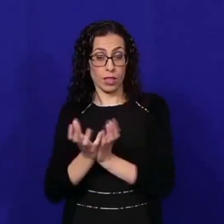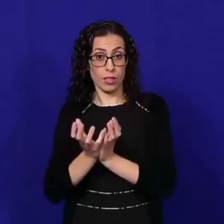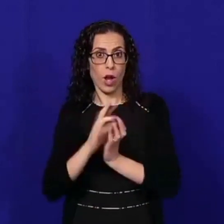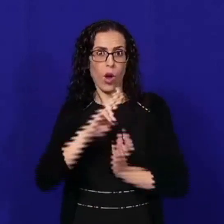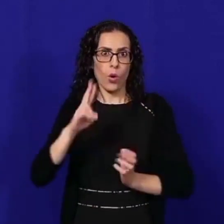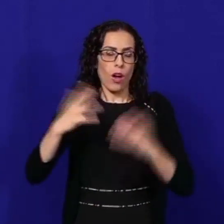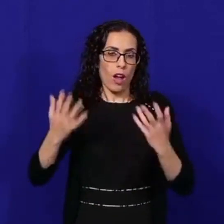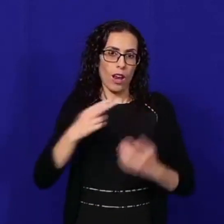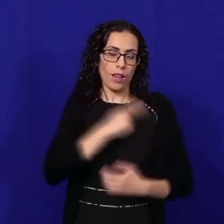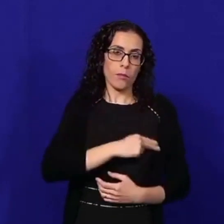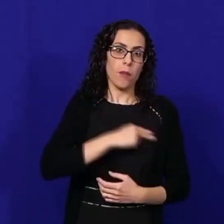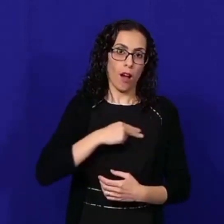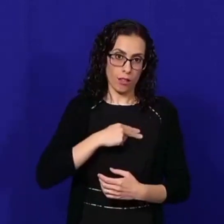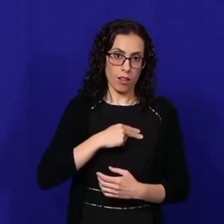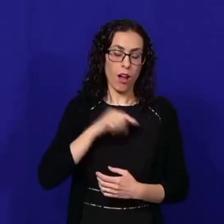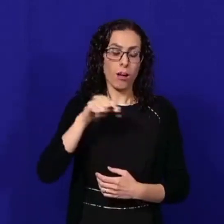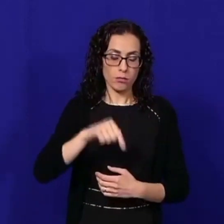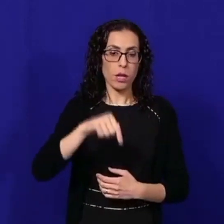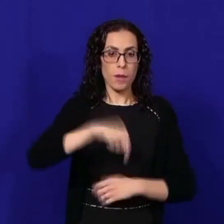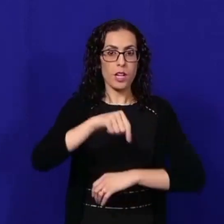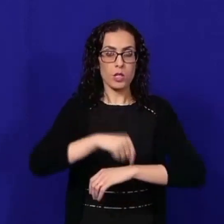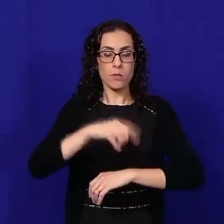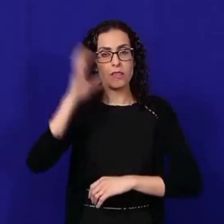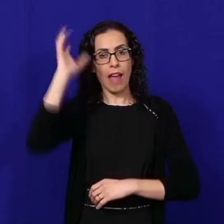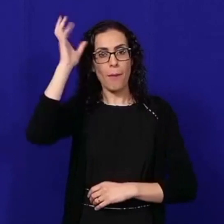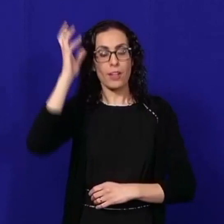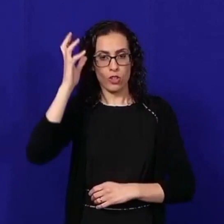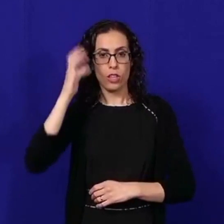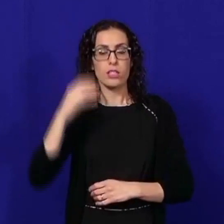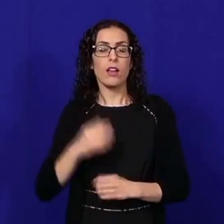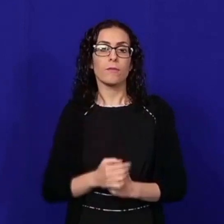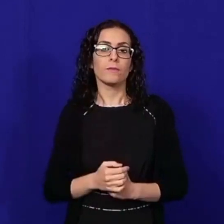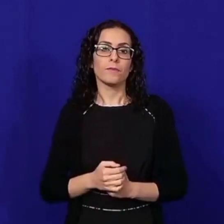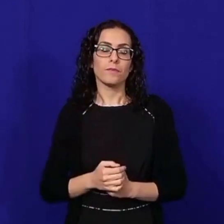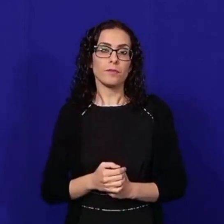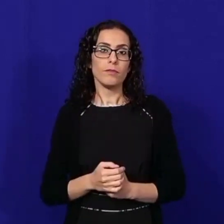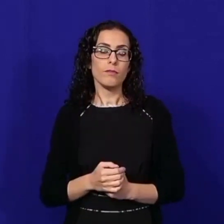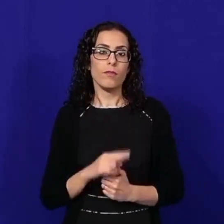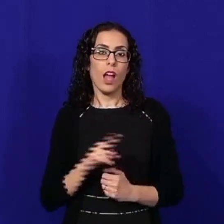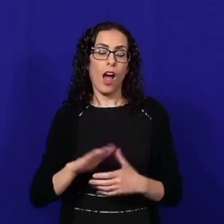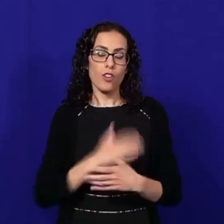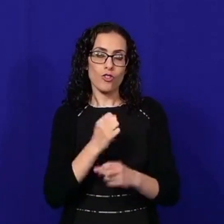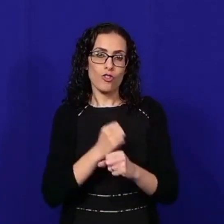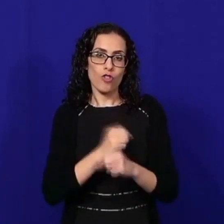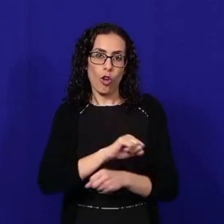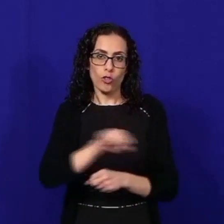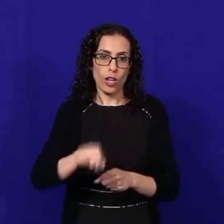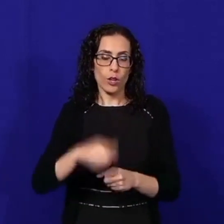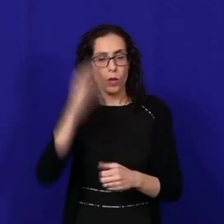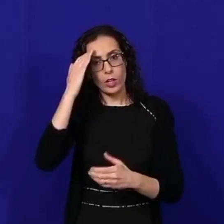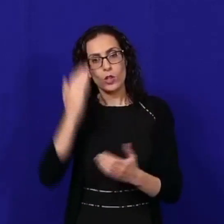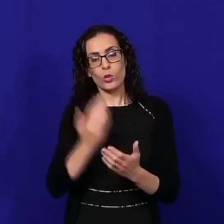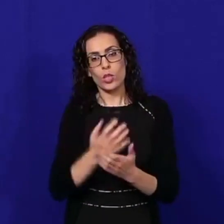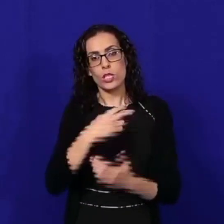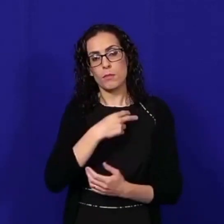Malta u kol trittipa f'dan l-istadio ta' emergenza ta' s-saxha publika. Dikjarazzjoni ċara missu pretendent ta' s-saxha